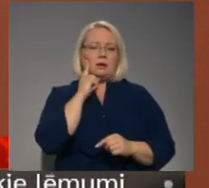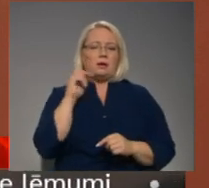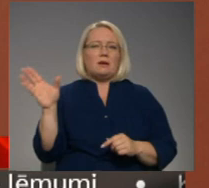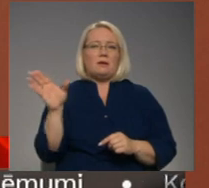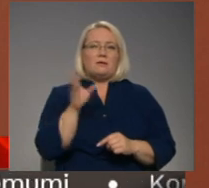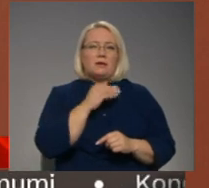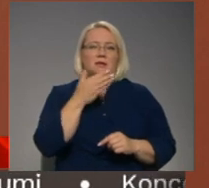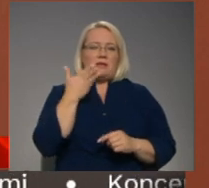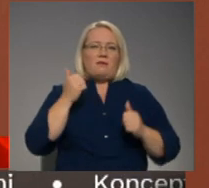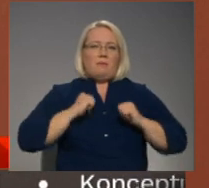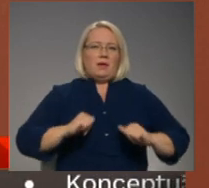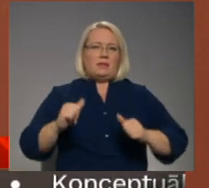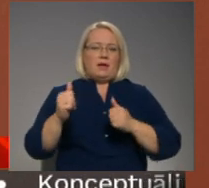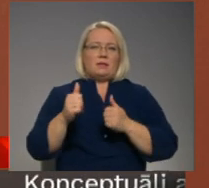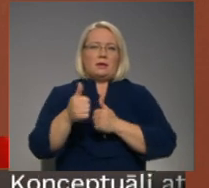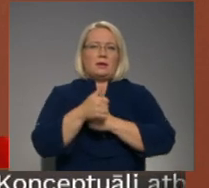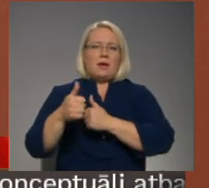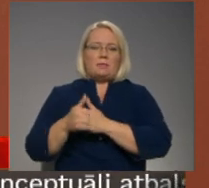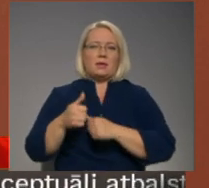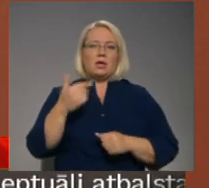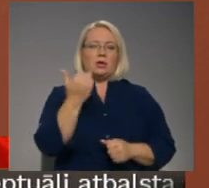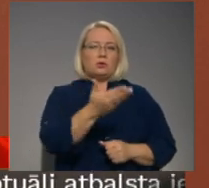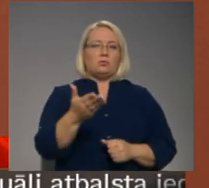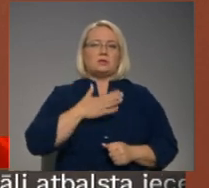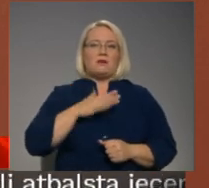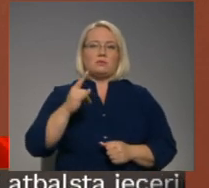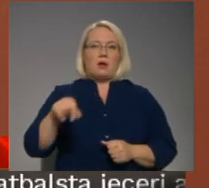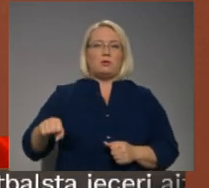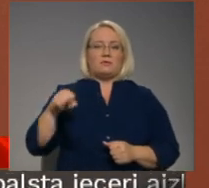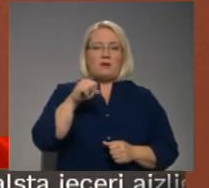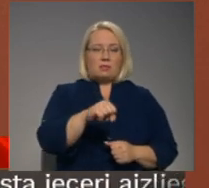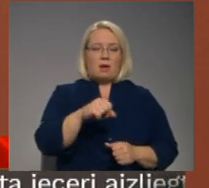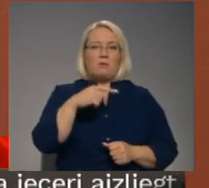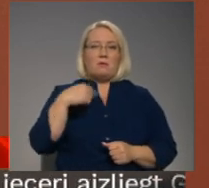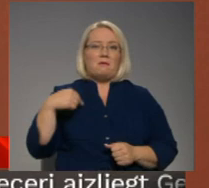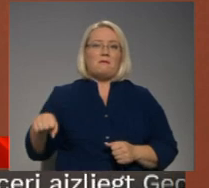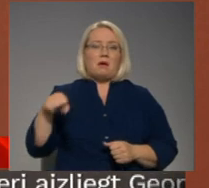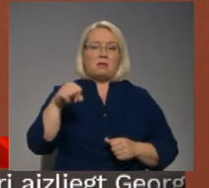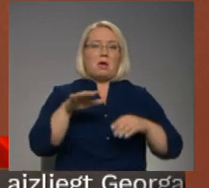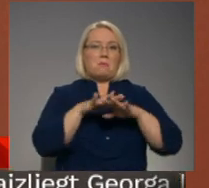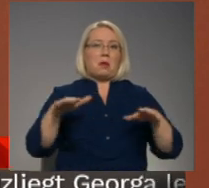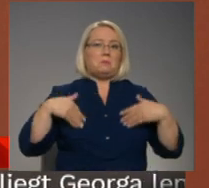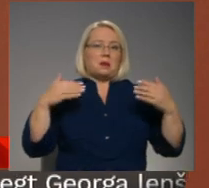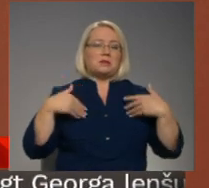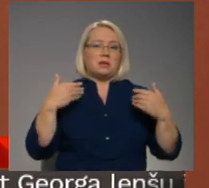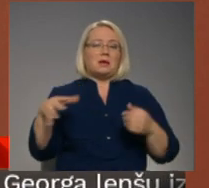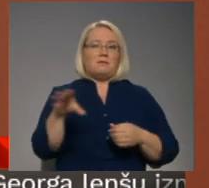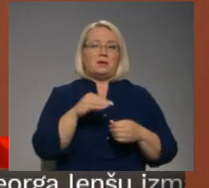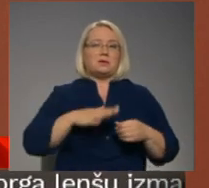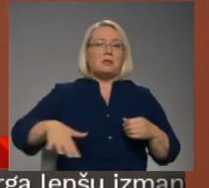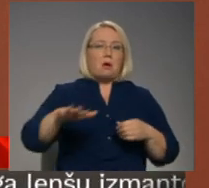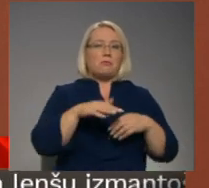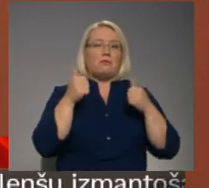apmierināti ir kaimiņi. Savus bērnus nesiet redzuši? Vedam. Un ko viņi saka? Neko priecīgi, tā jau viss tur